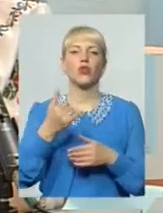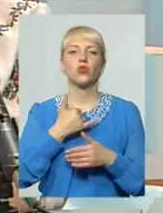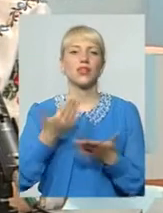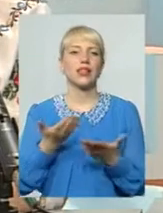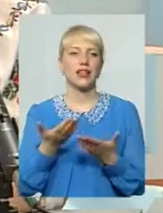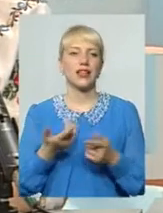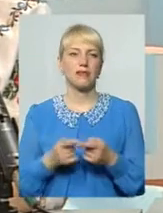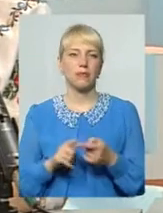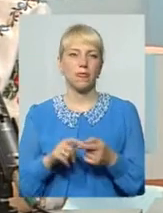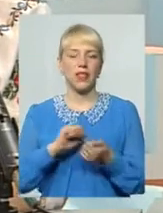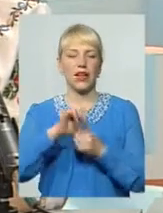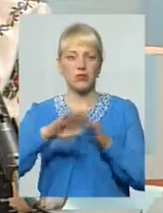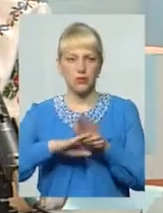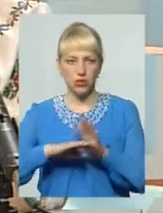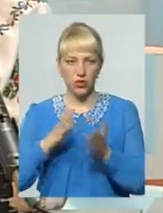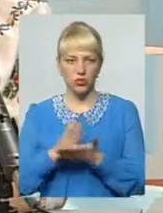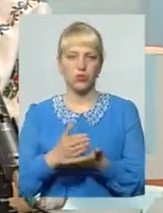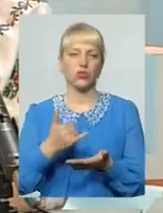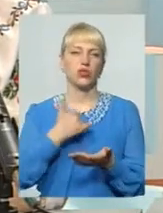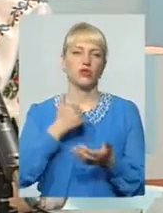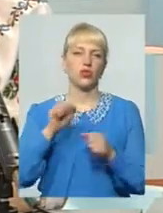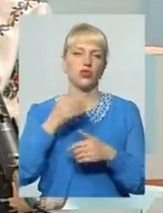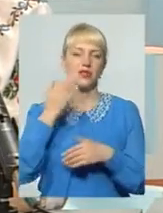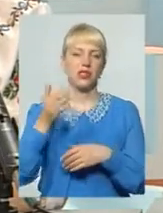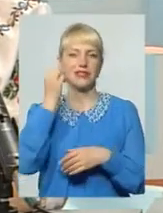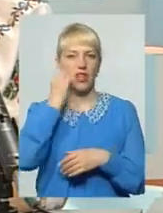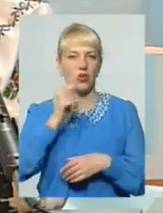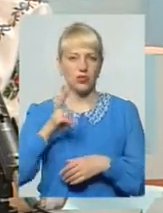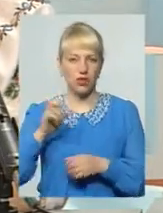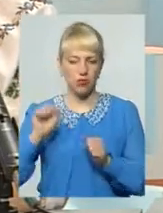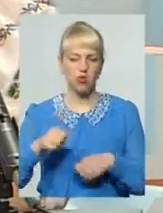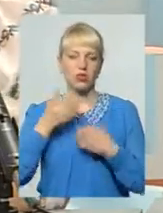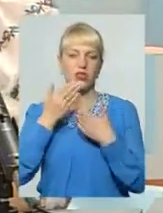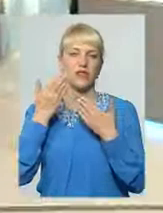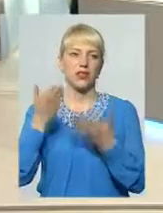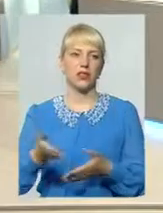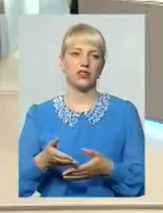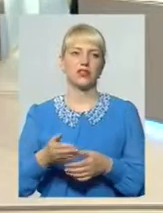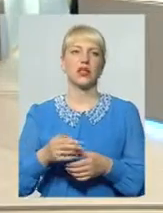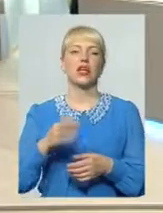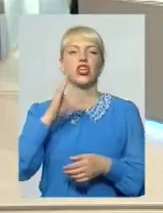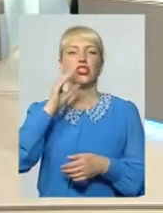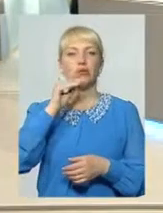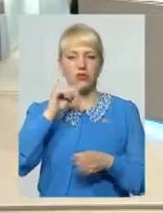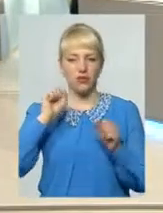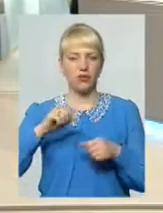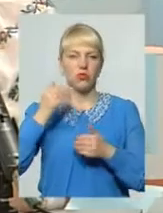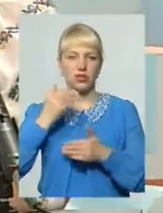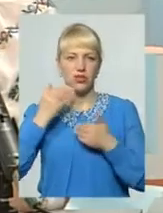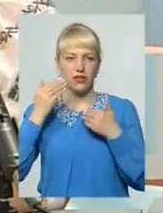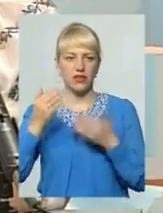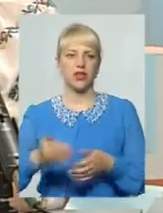де є Дивіться, Кам'янець, Подільський можна звертатися, Старокостянтинів можна звертатися, Шепітівці можна